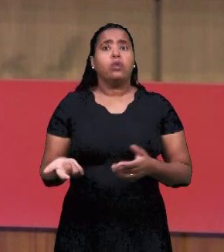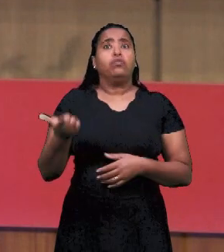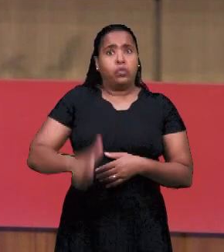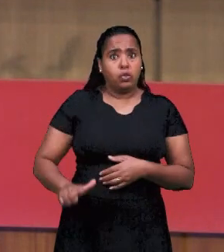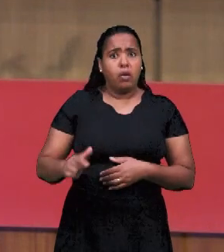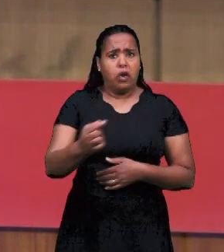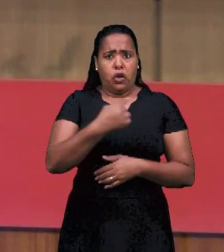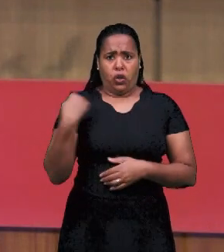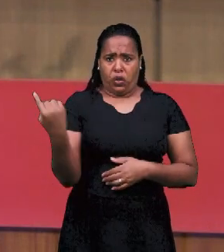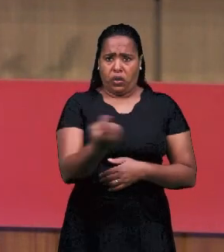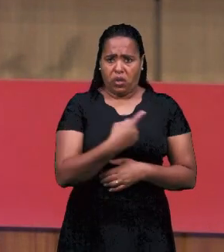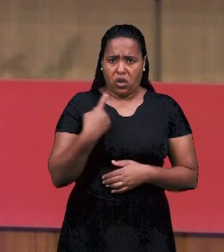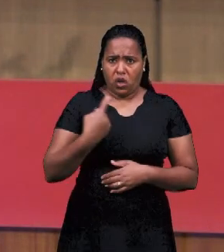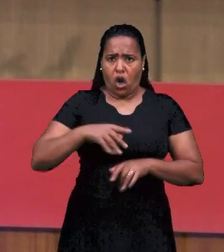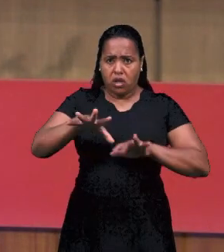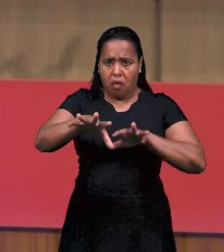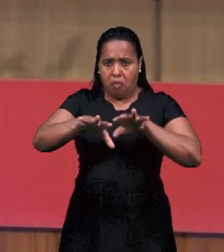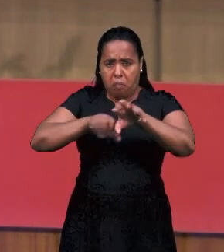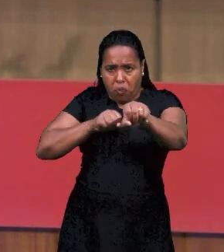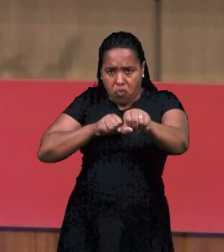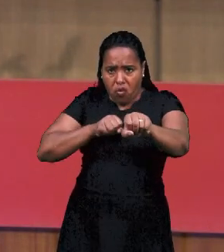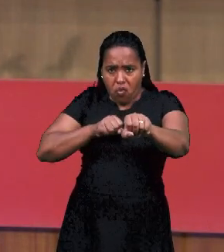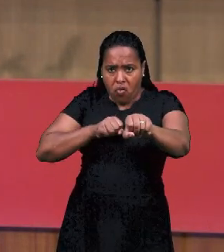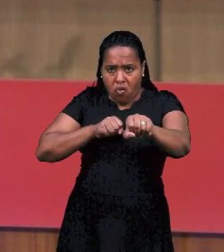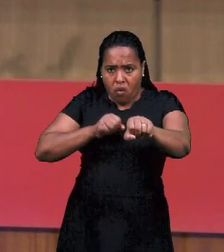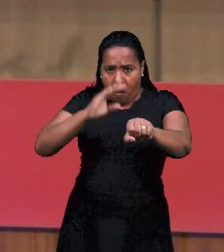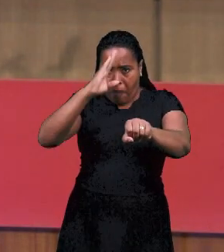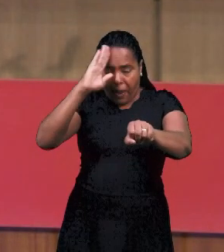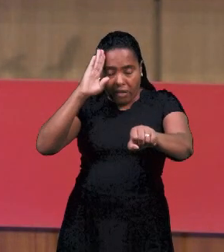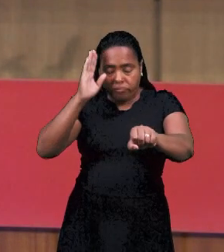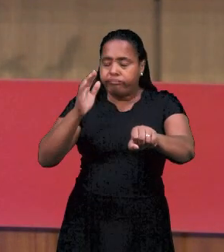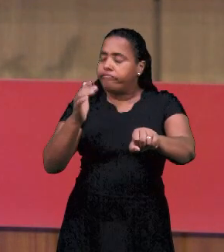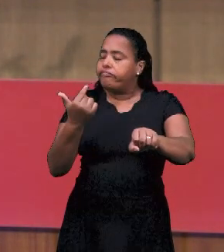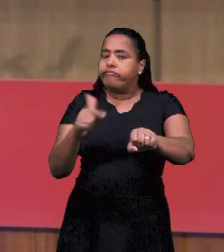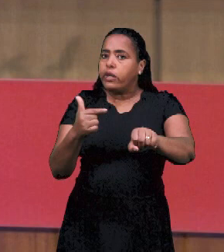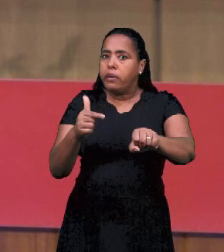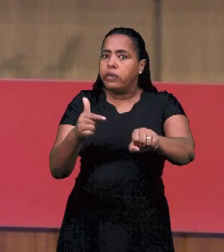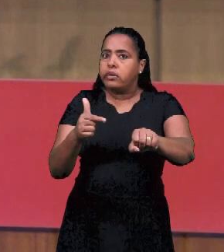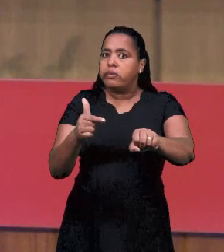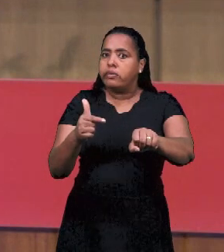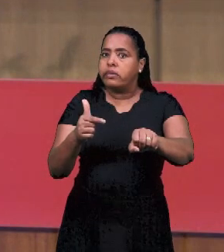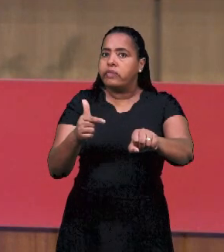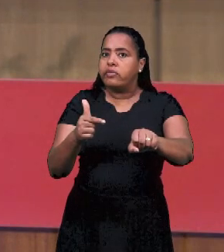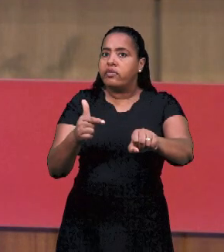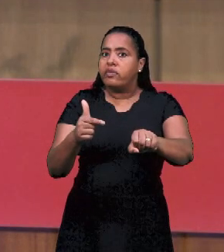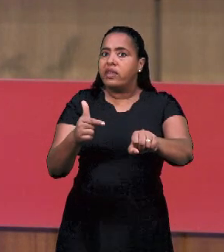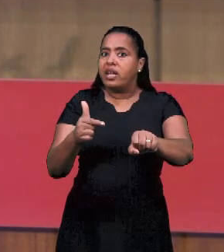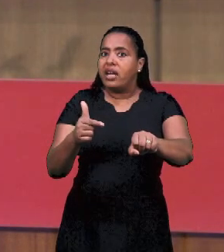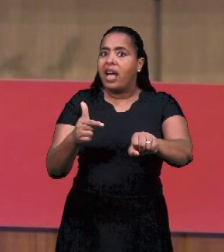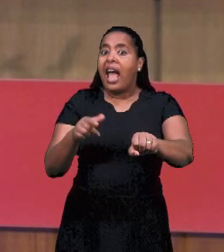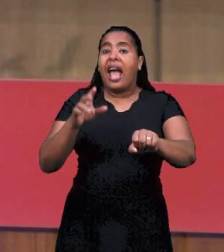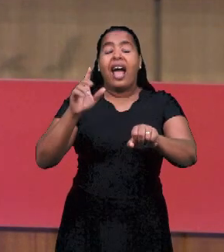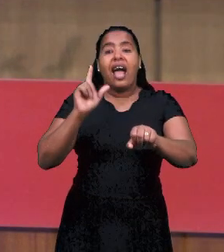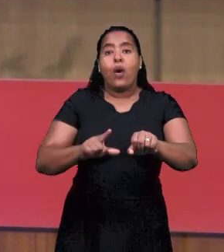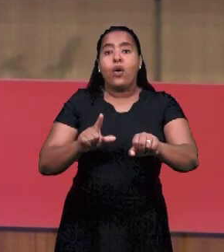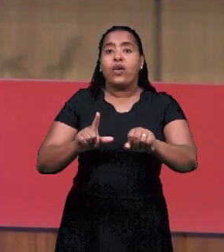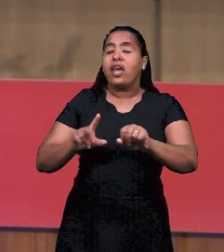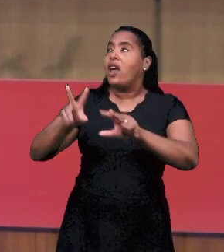служение. Потому что для нас, у нас нет академического образования.